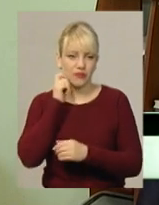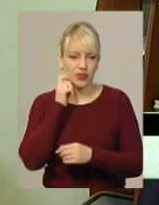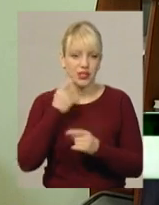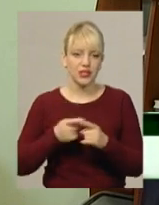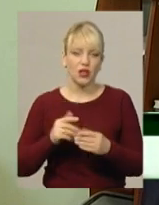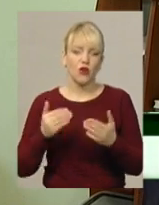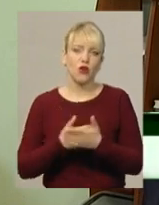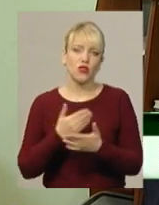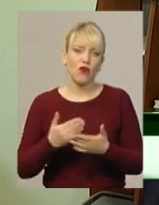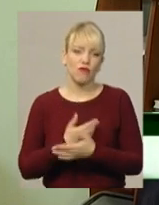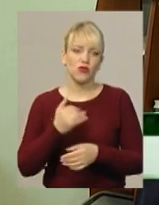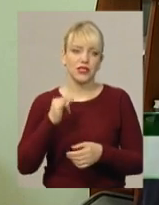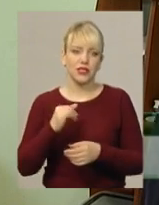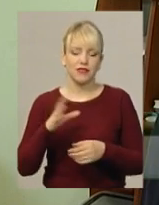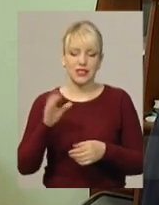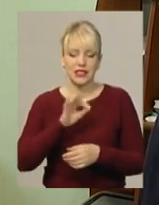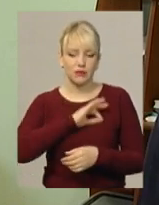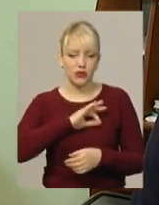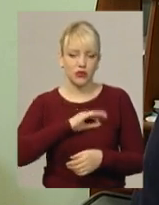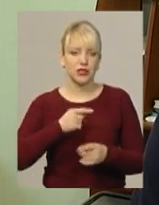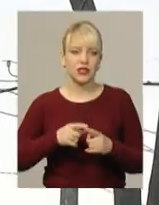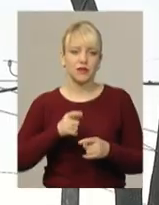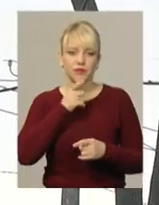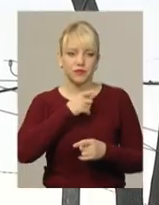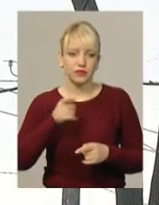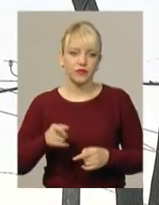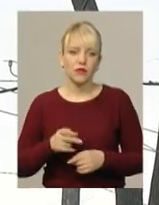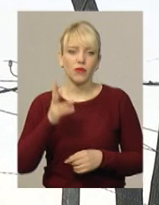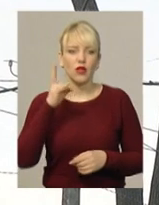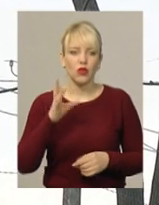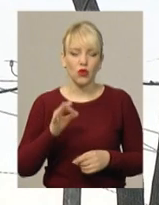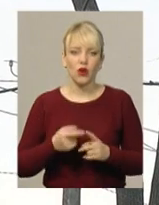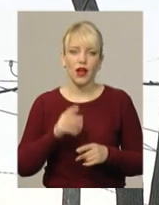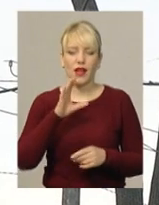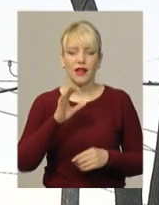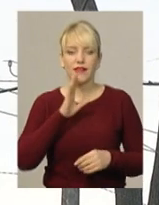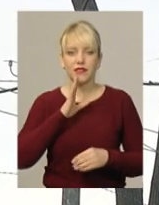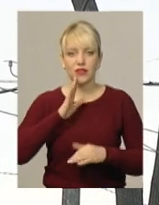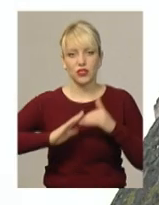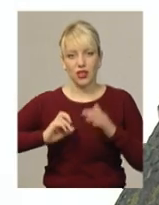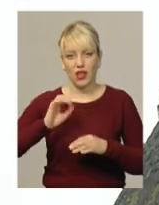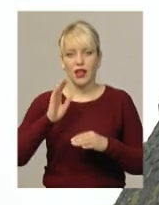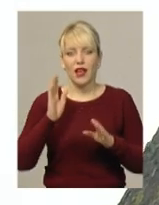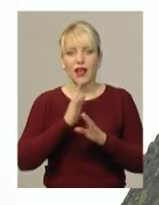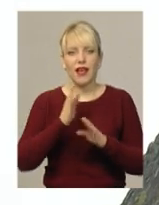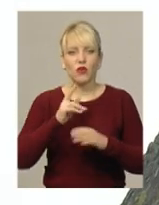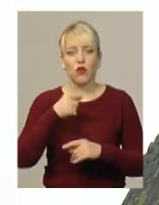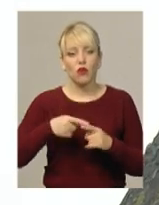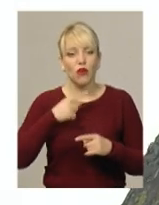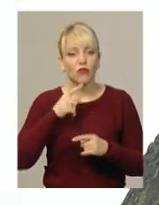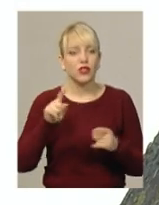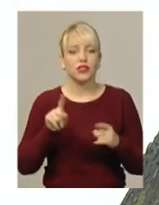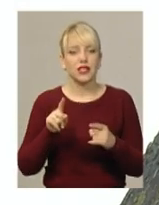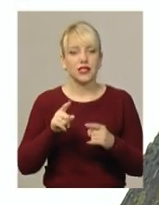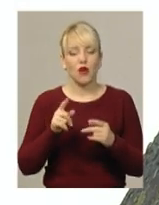оновлюється і воно ще експлуатується, збільшується його експлуатаційний термін. Натомість еколог Наталія Міронова вважає, що глибоке омолодження дерев